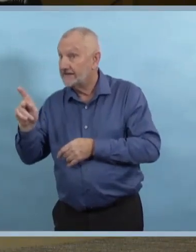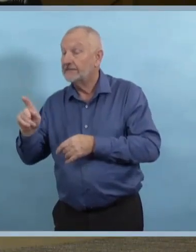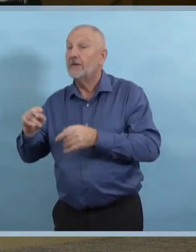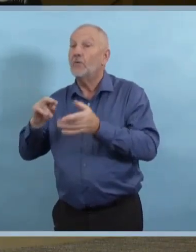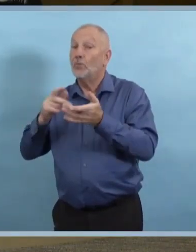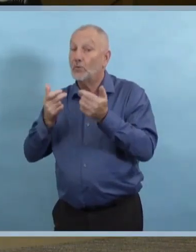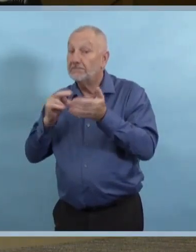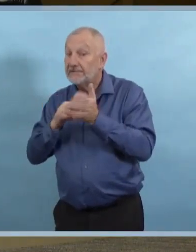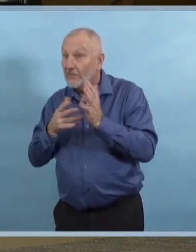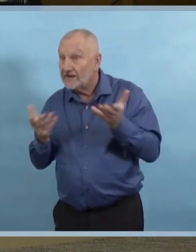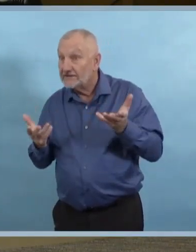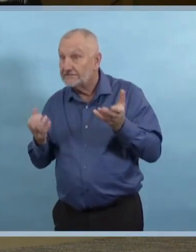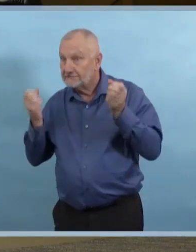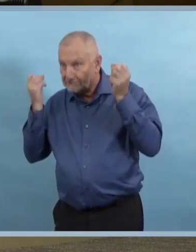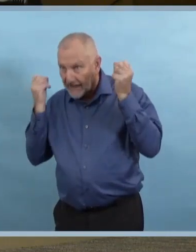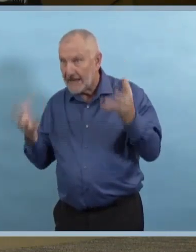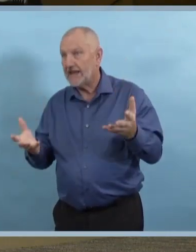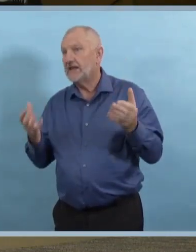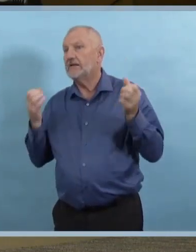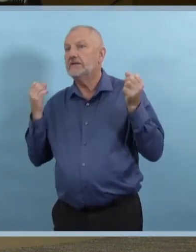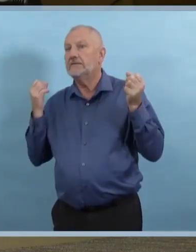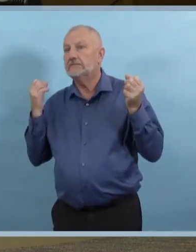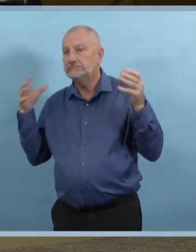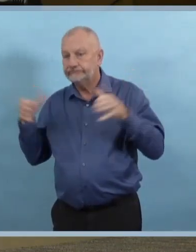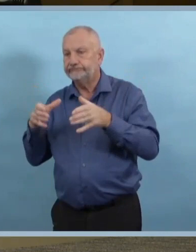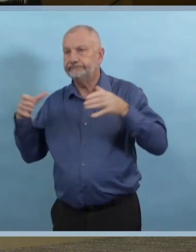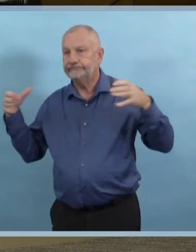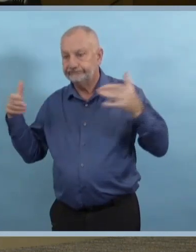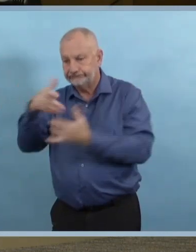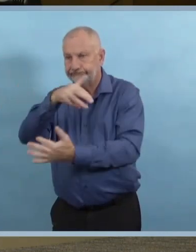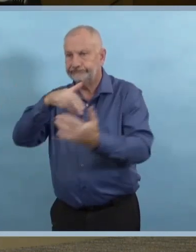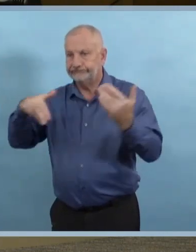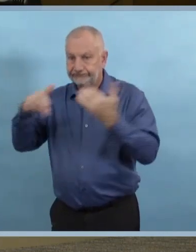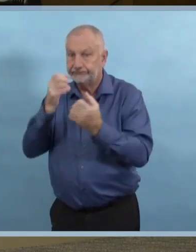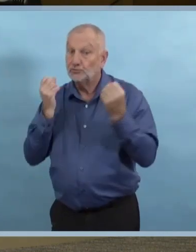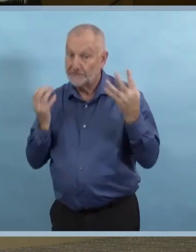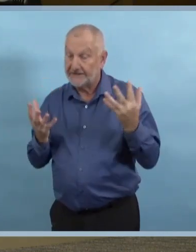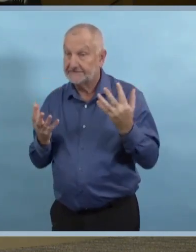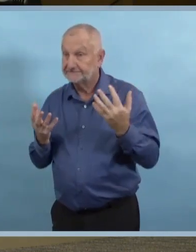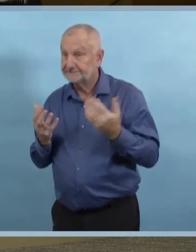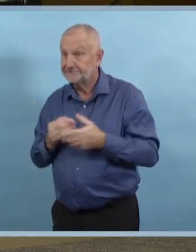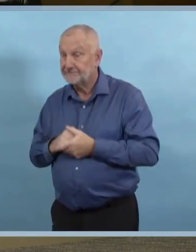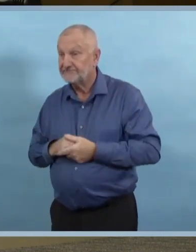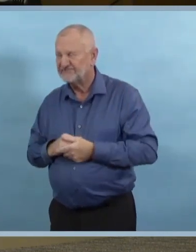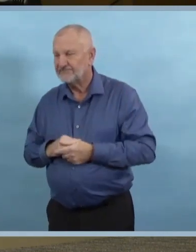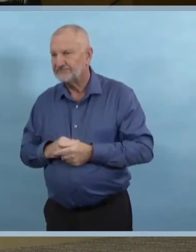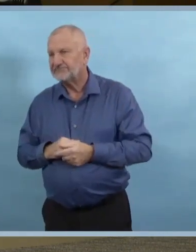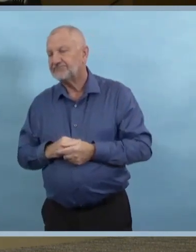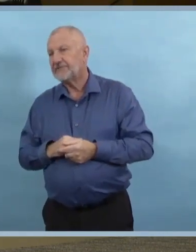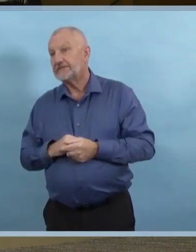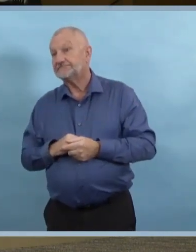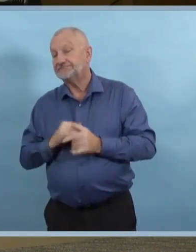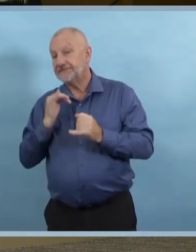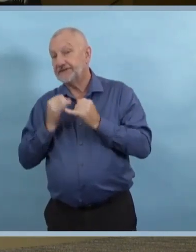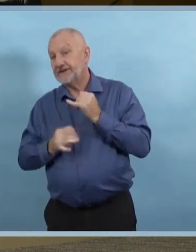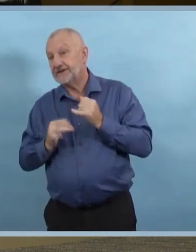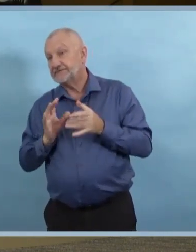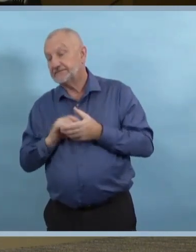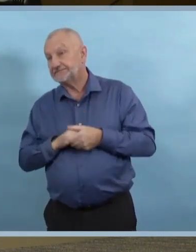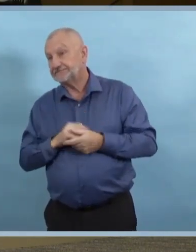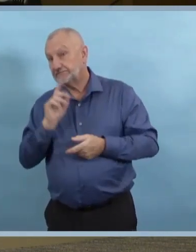Et donc, pour terminer, le